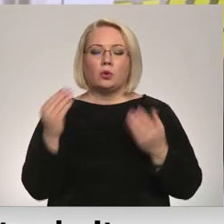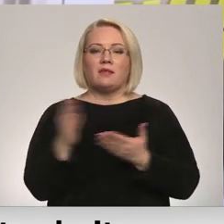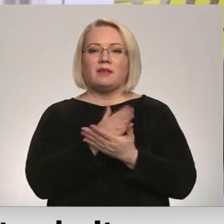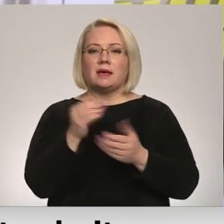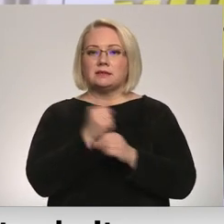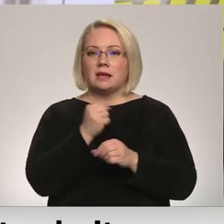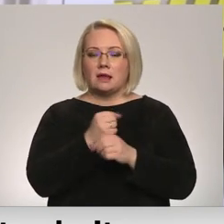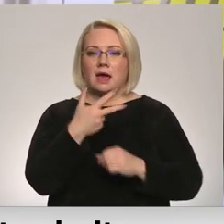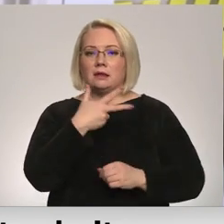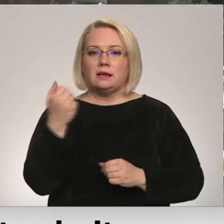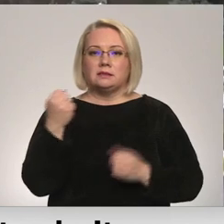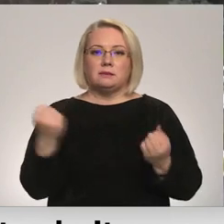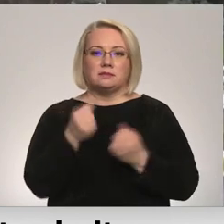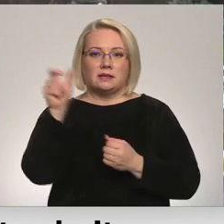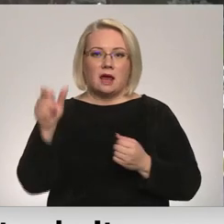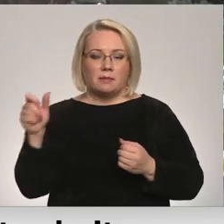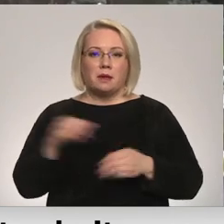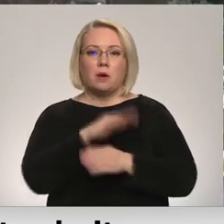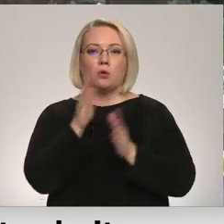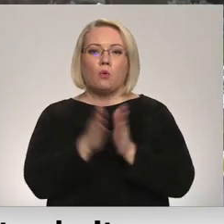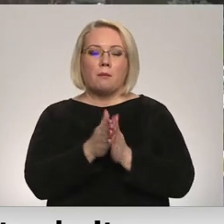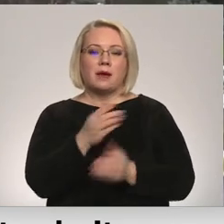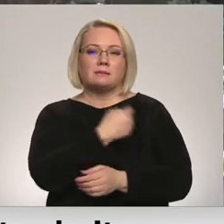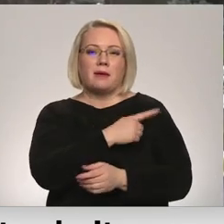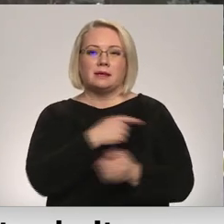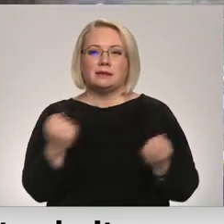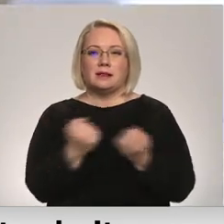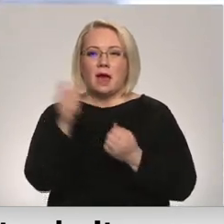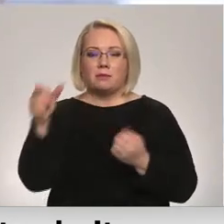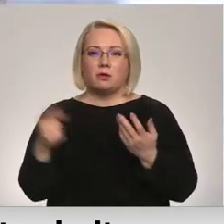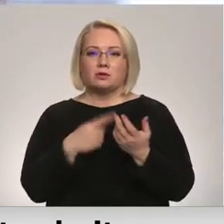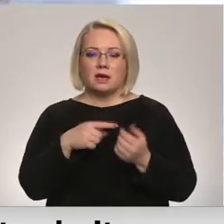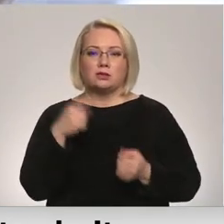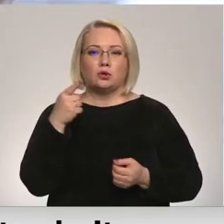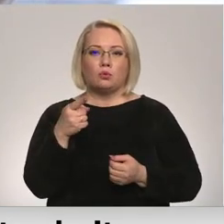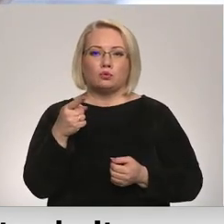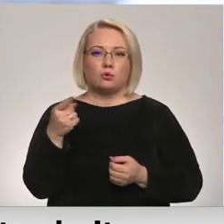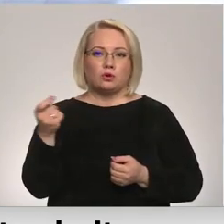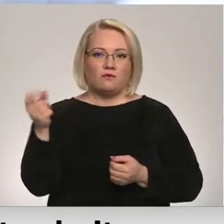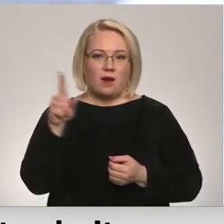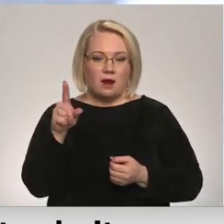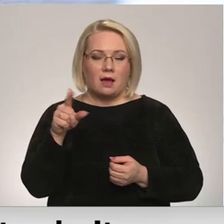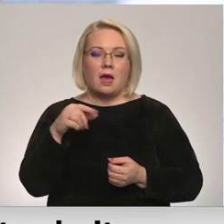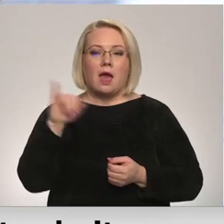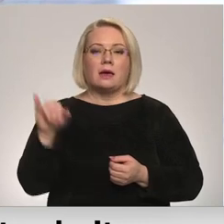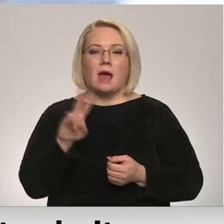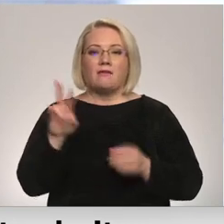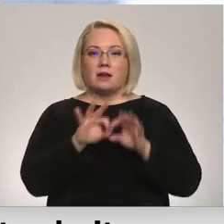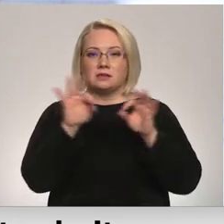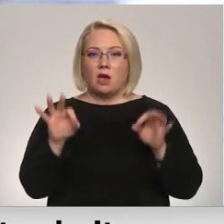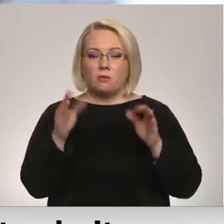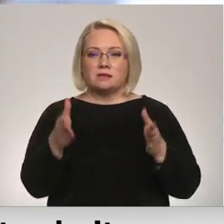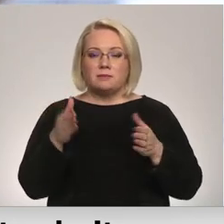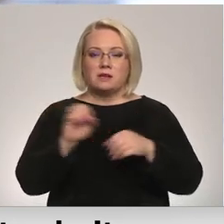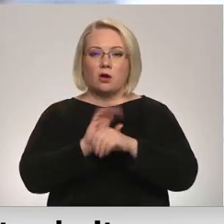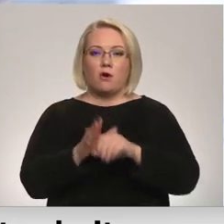strādā ap 300 darbiniekiem. Savukārt kopējais medicīnas personāla skaits ir virs viena tūkstoša. Janvāra sākumā slimnīcā